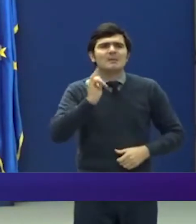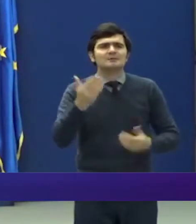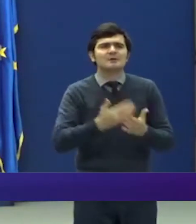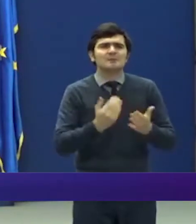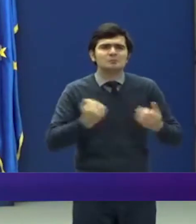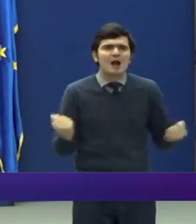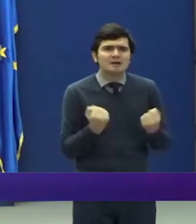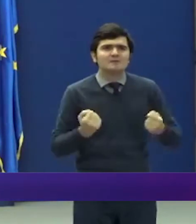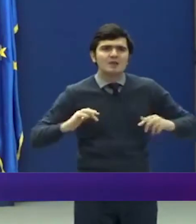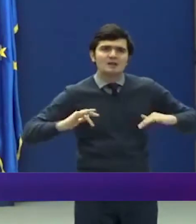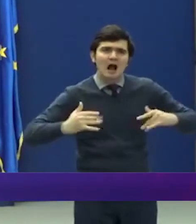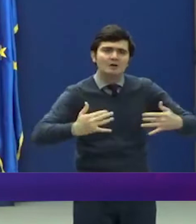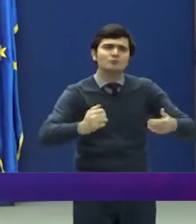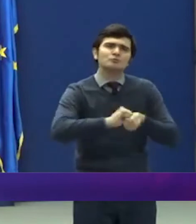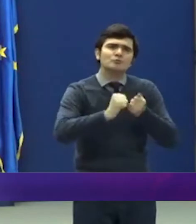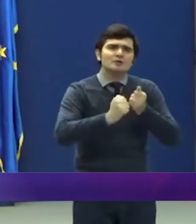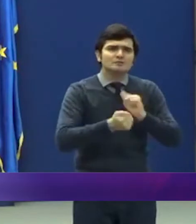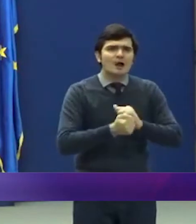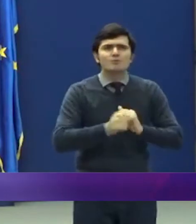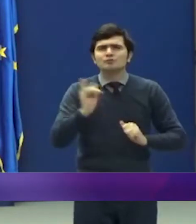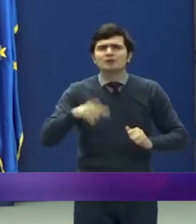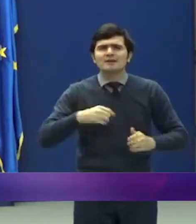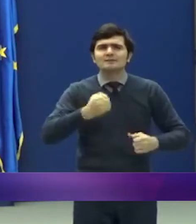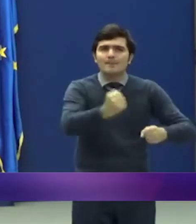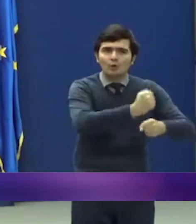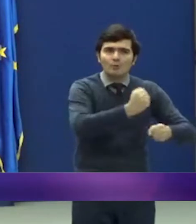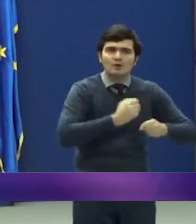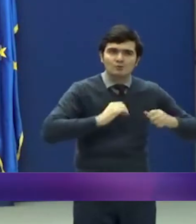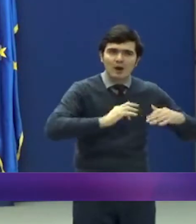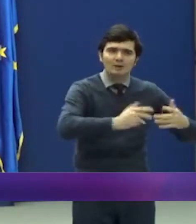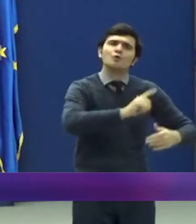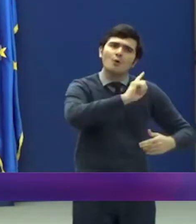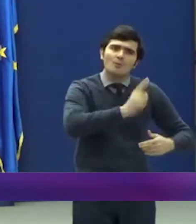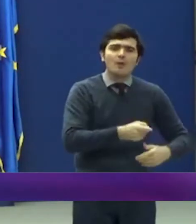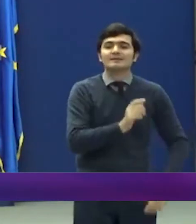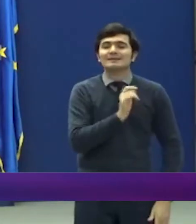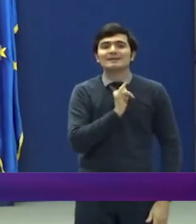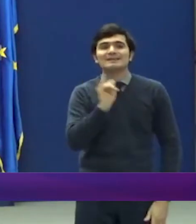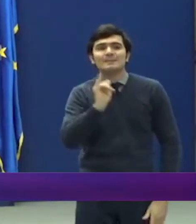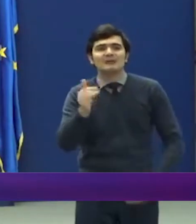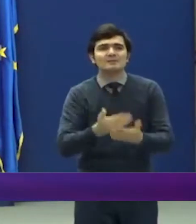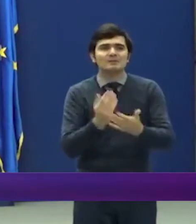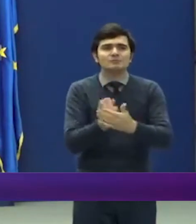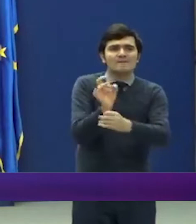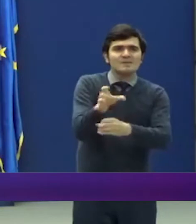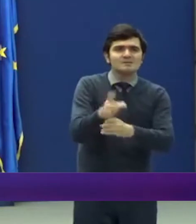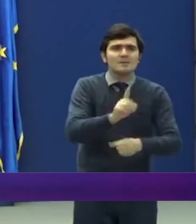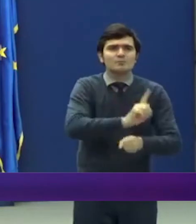sau se pot deplasa producătorii agricoli pentru comercializarea produselor